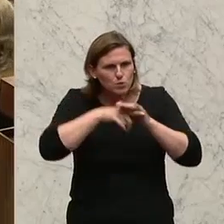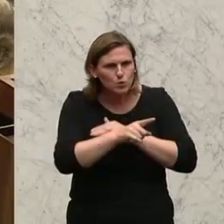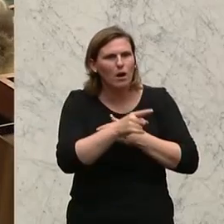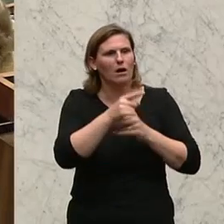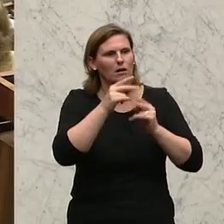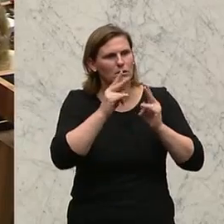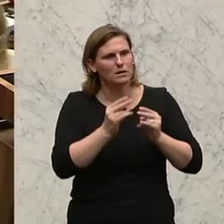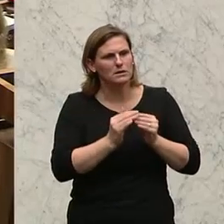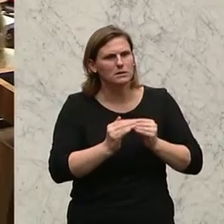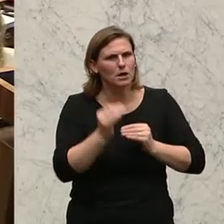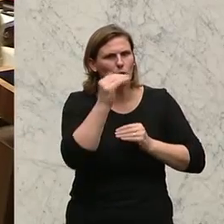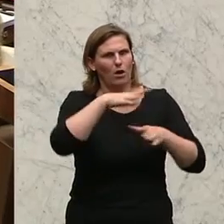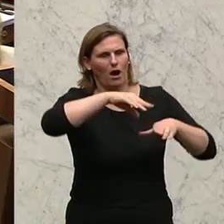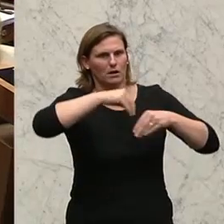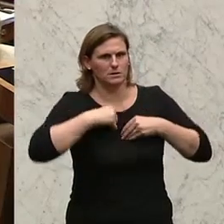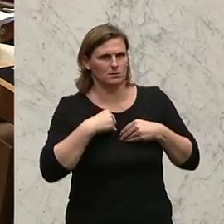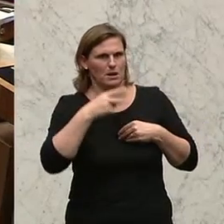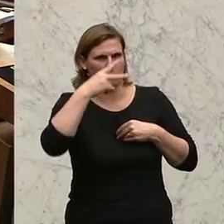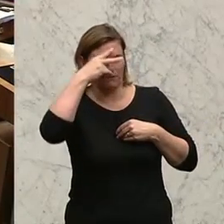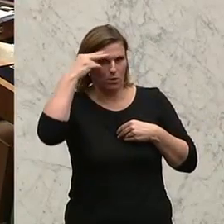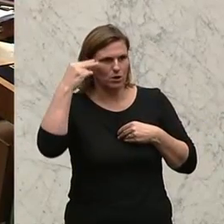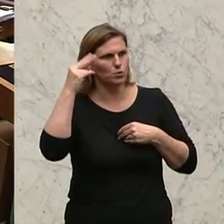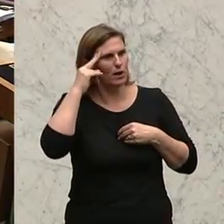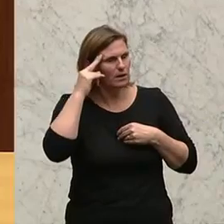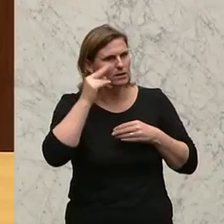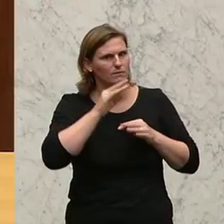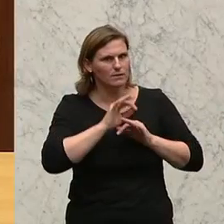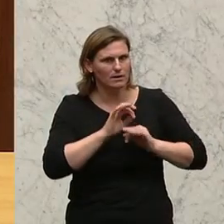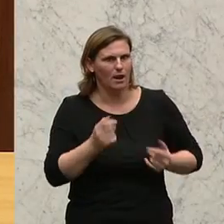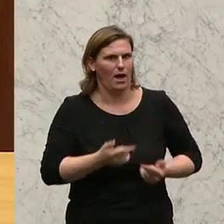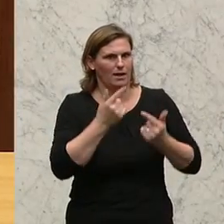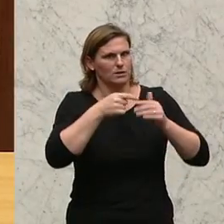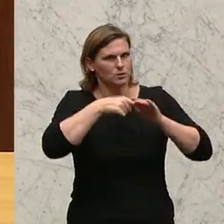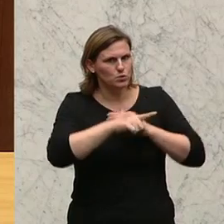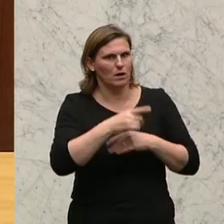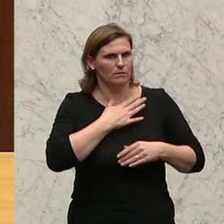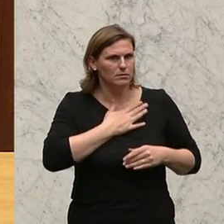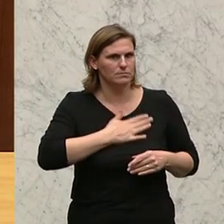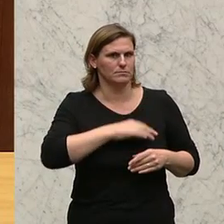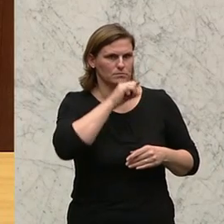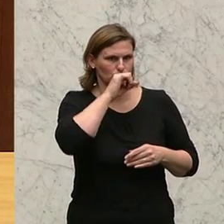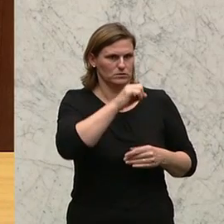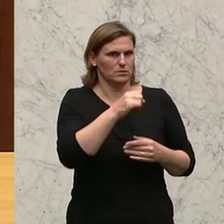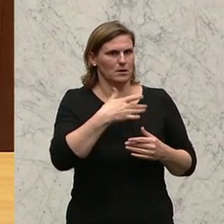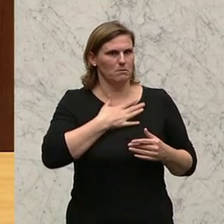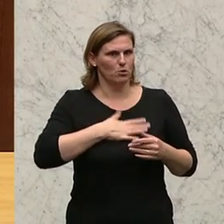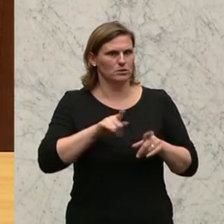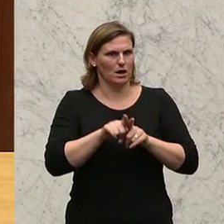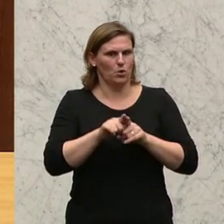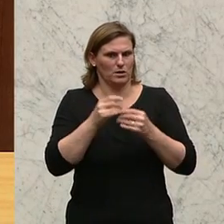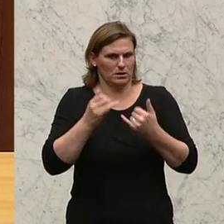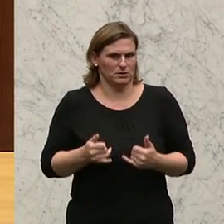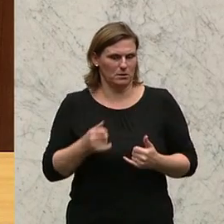haben eine sehr hohe Akzeptanz innerhalb der Bevölkerung hervorgerufen. Ich darf mich auch im Rahmen meiner Worte hier bei der